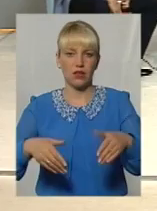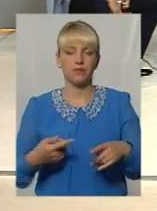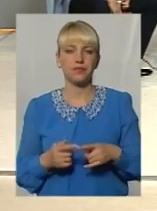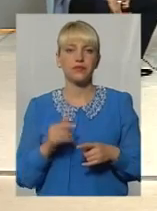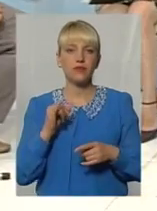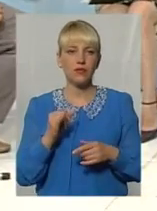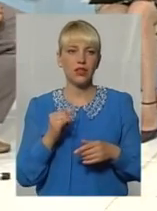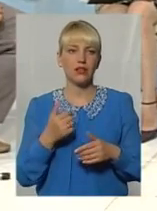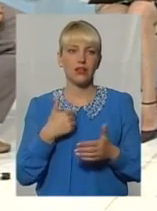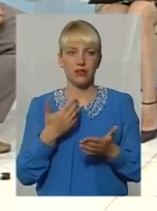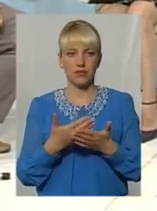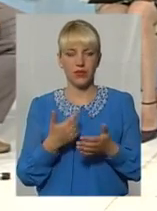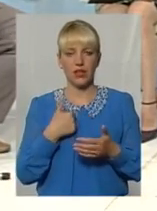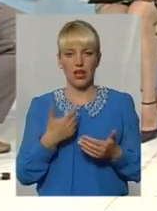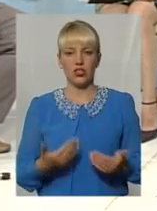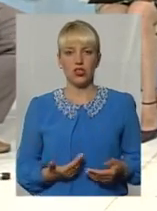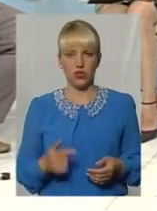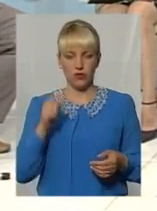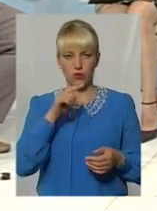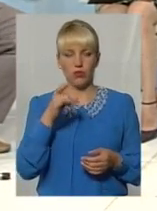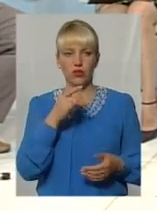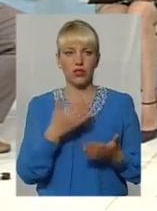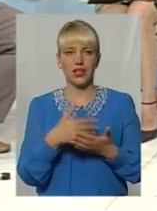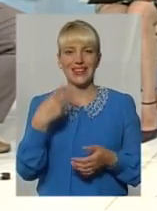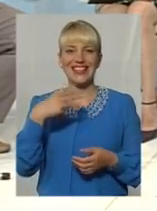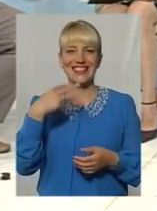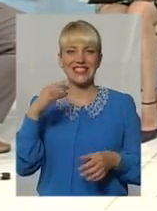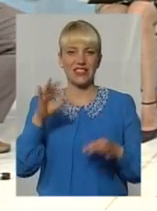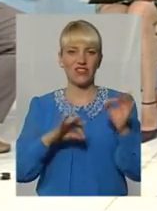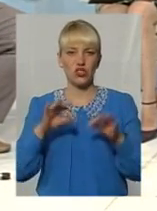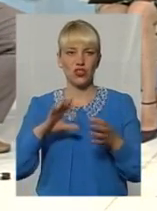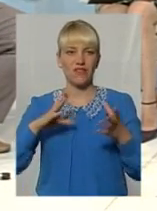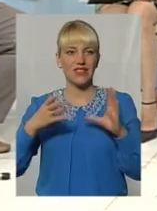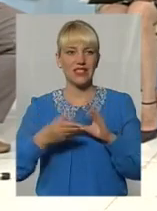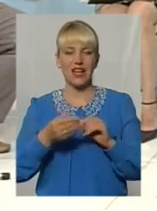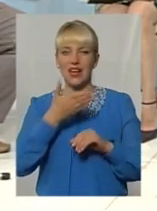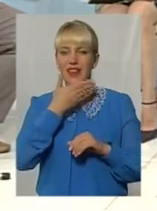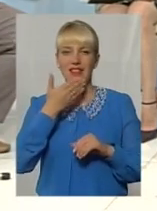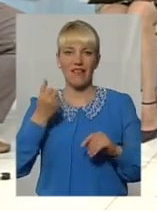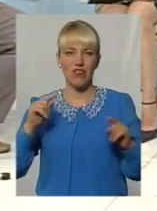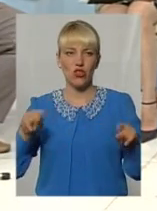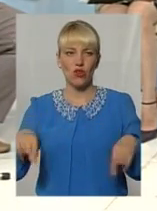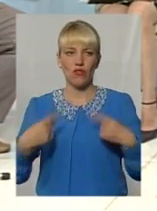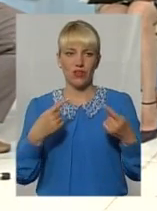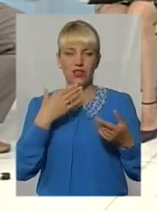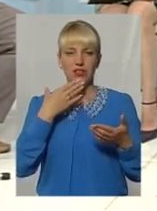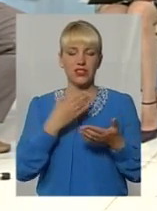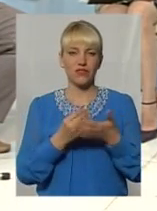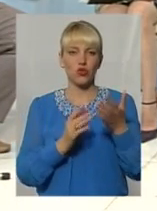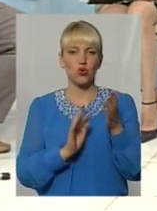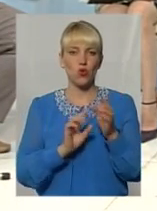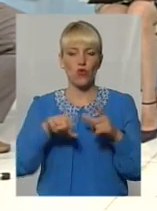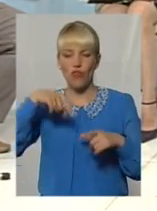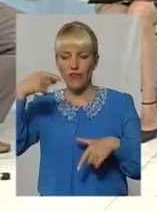Так, навскидку, я живу в тому мікрорайоні, відсотків 30 взагалі не відновило свою вегетацію. Хто мав